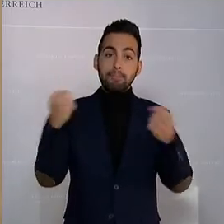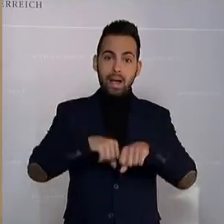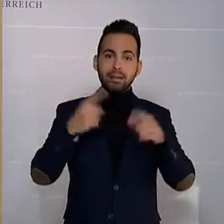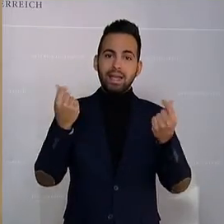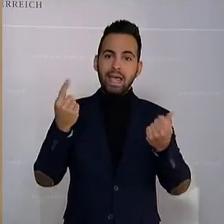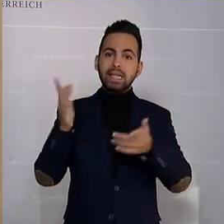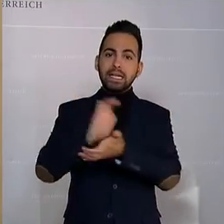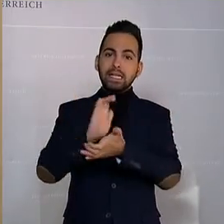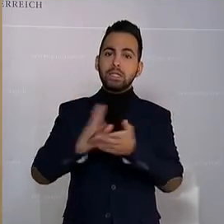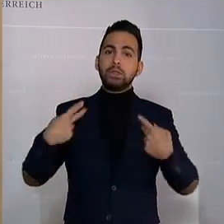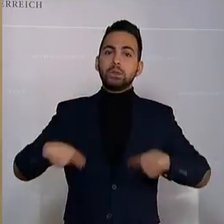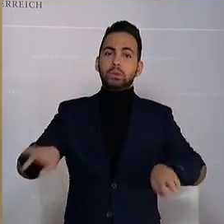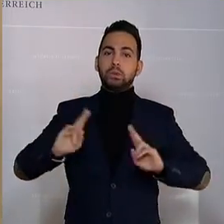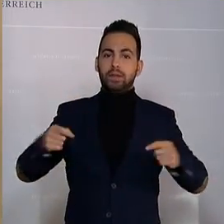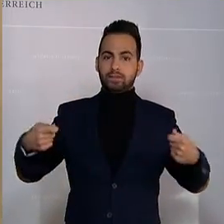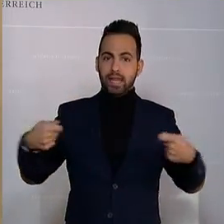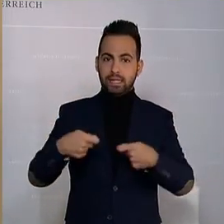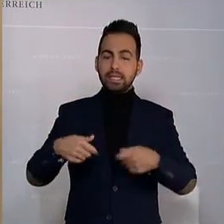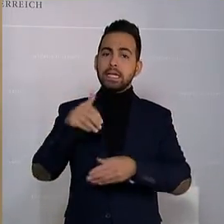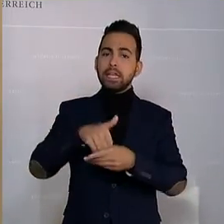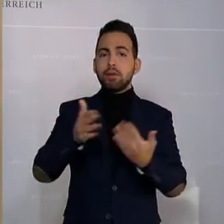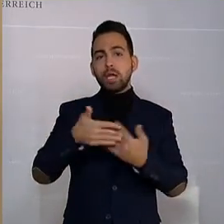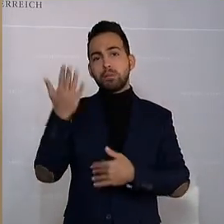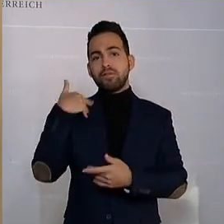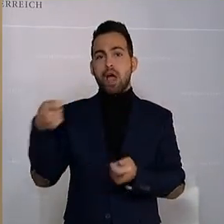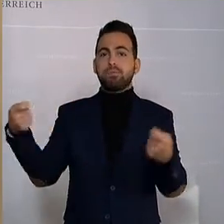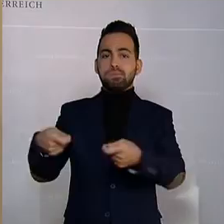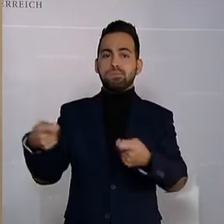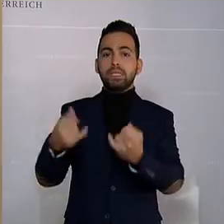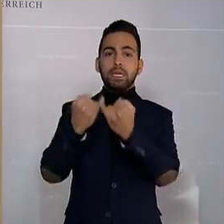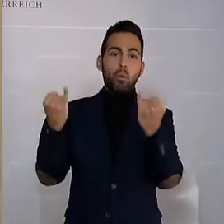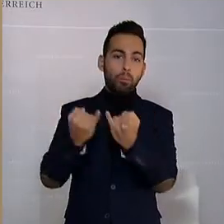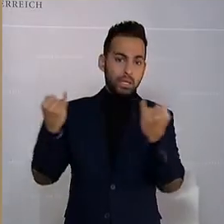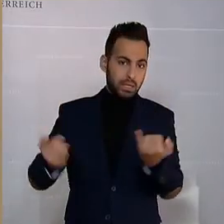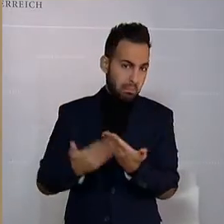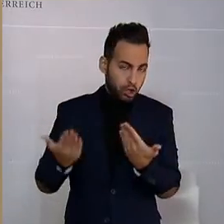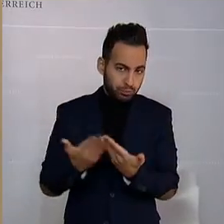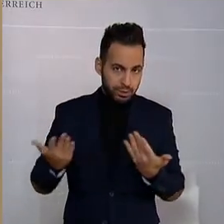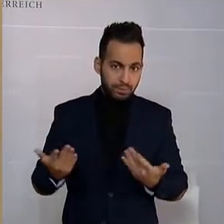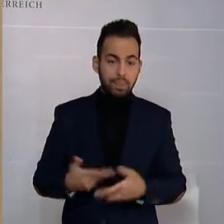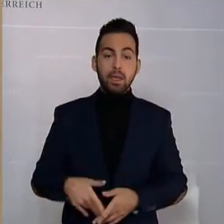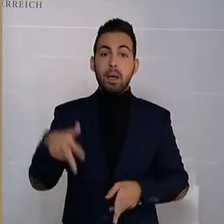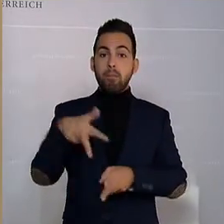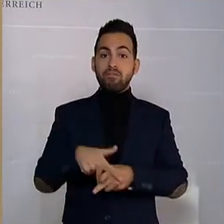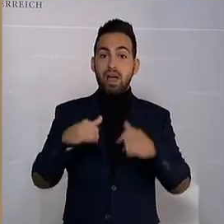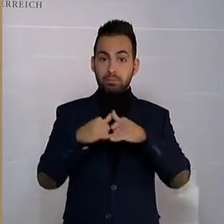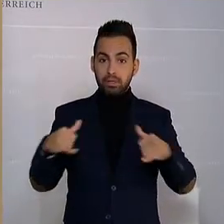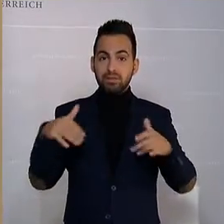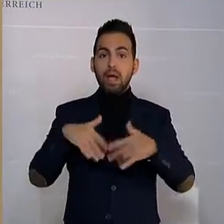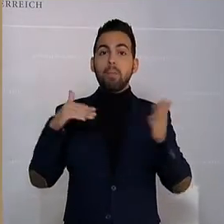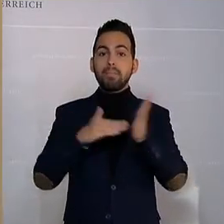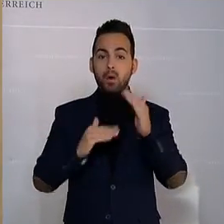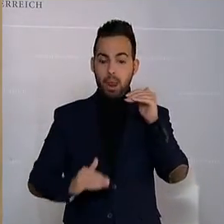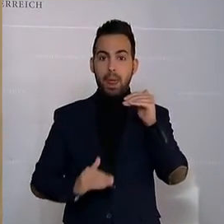die sie für Immobilien beispielsweise ausgeben. Und dieser Pfandbrief braucht einen Deckungsstuck.